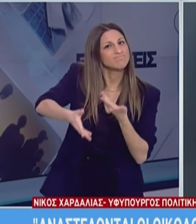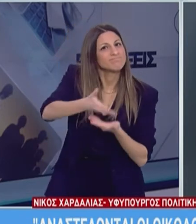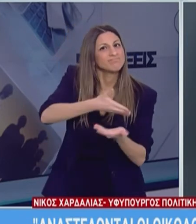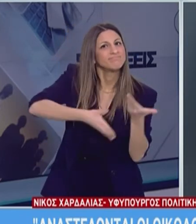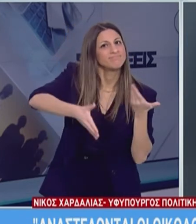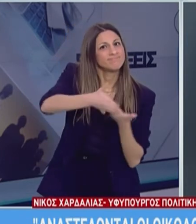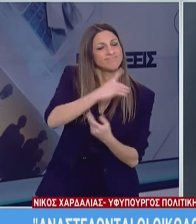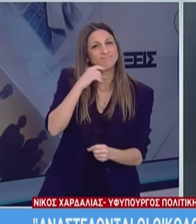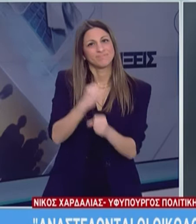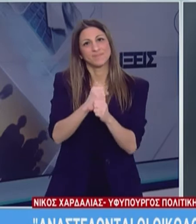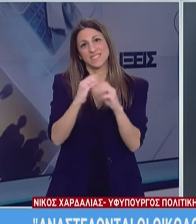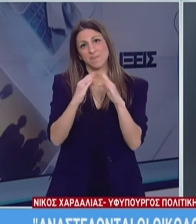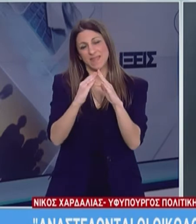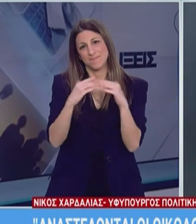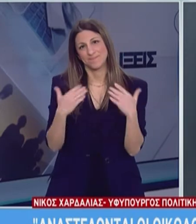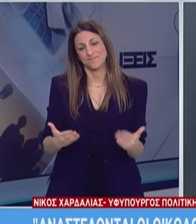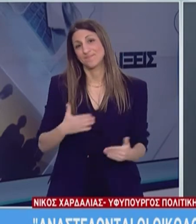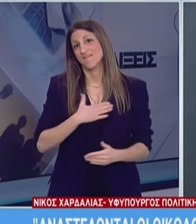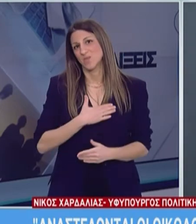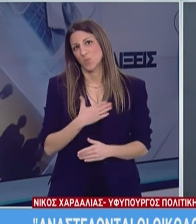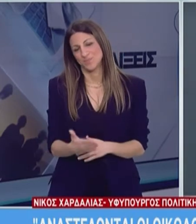σπίτι και μόνο σπίτι. Σας ευχαριστώ.